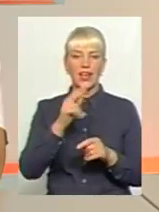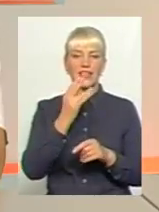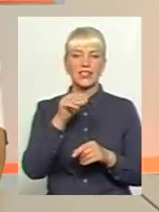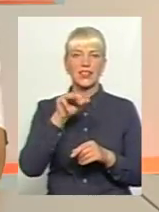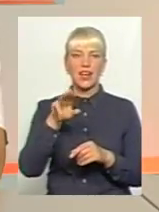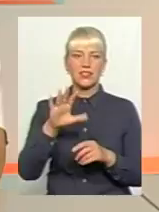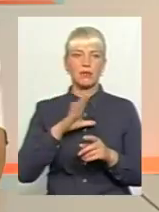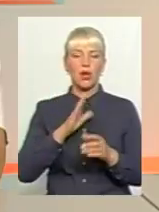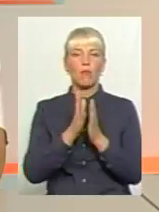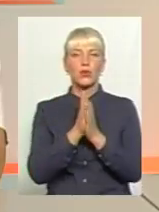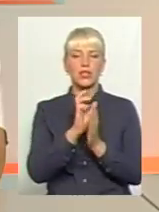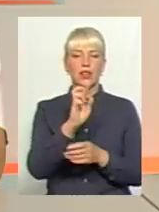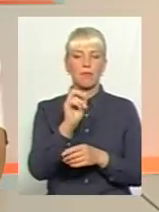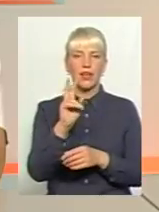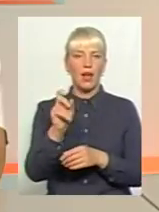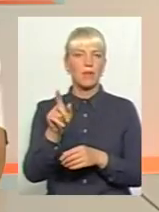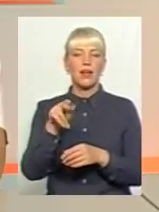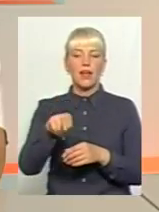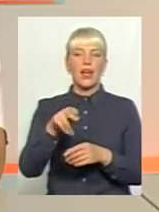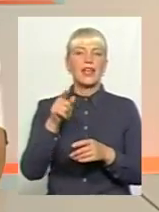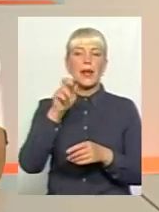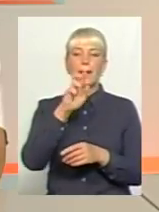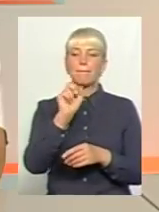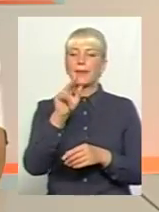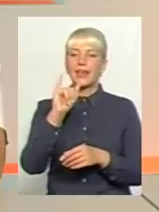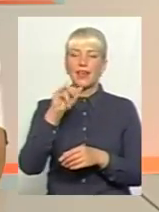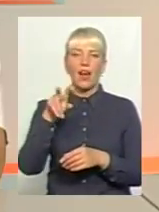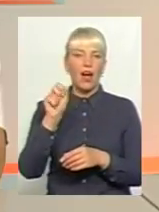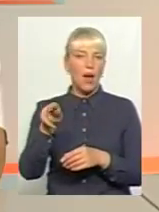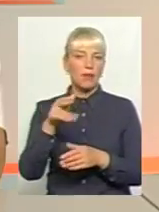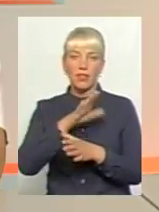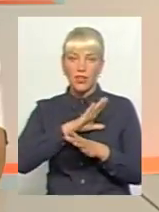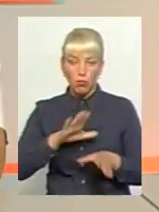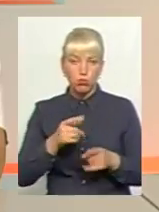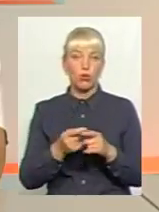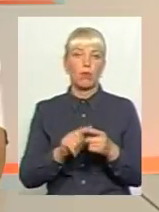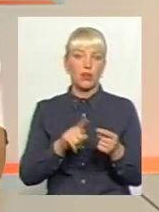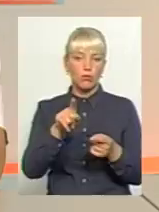поставити бікарти. Її 6 років ніхто не ставив бікарти, в неї вже це було забущення, то це вже відповідальність